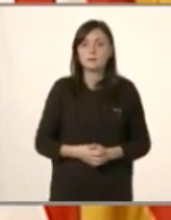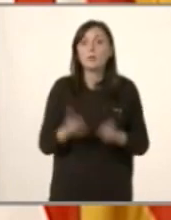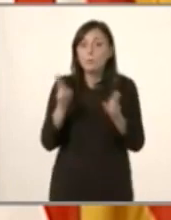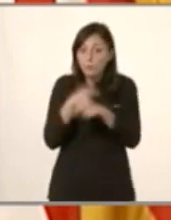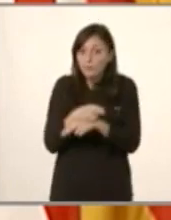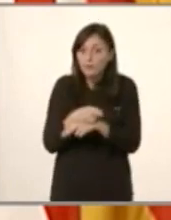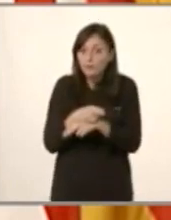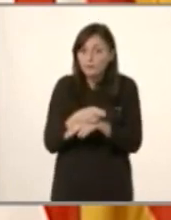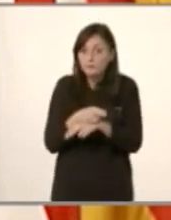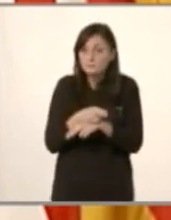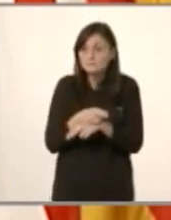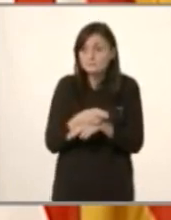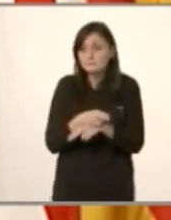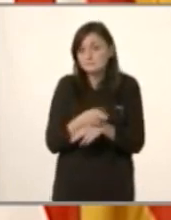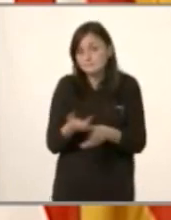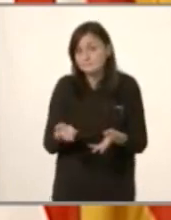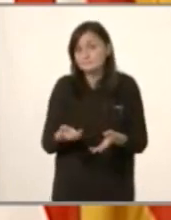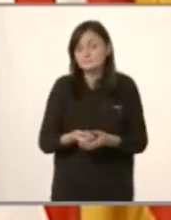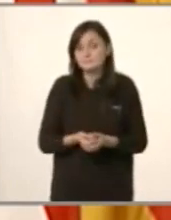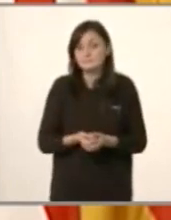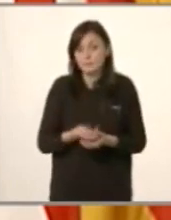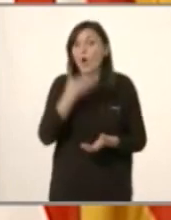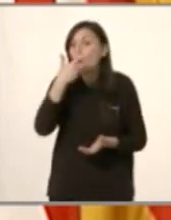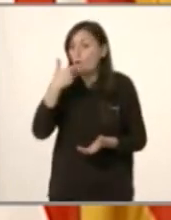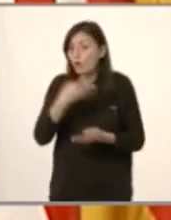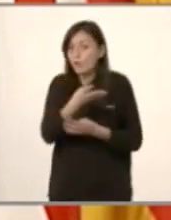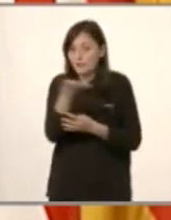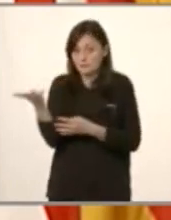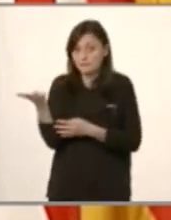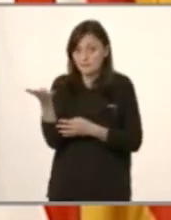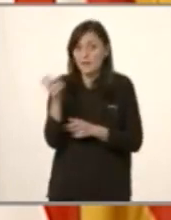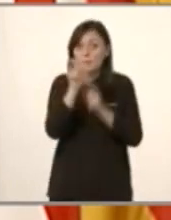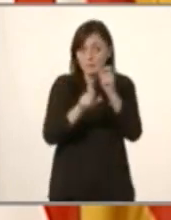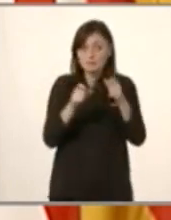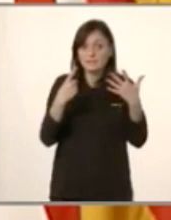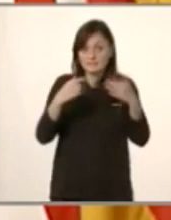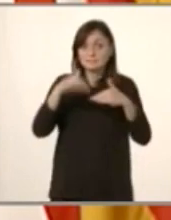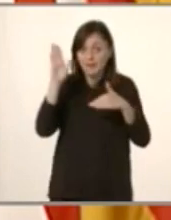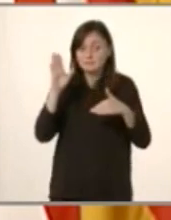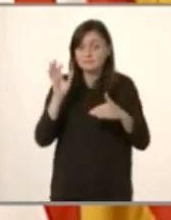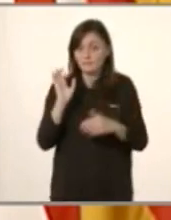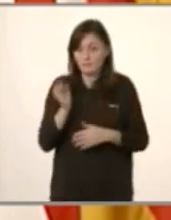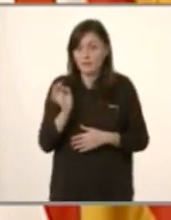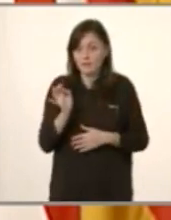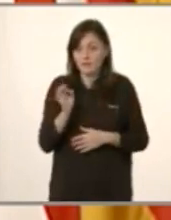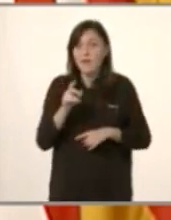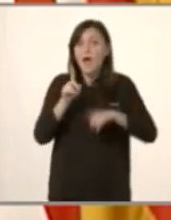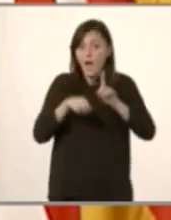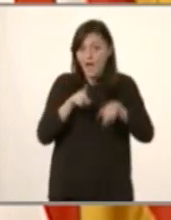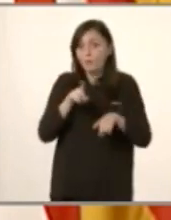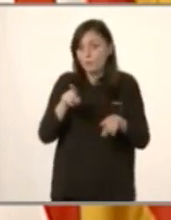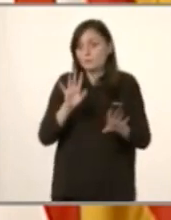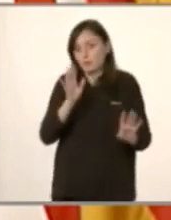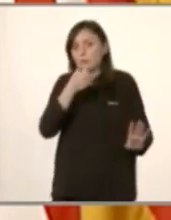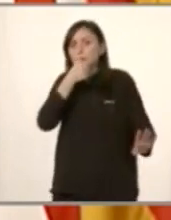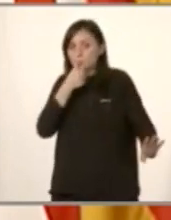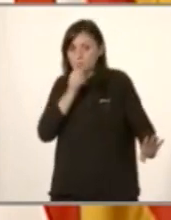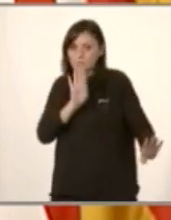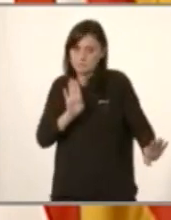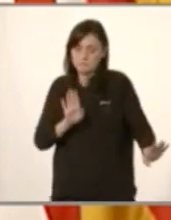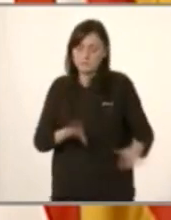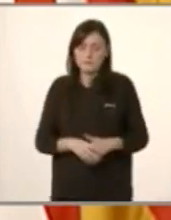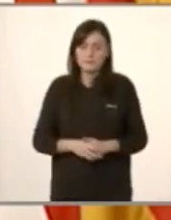Estava prohibit que en coneixen tots vostès, gent que s'ha ajuntat més de sis? I potser alguno de vostès també, no m'ho diguin, per favor.